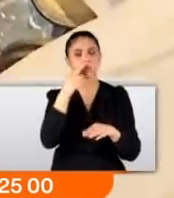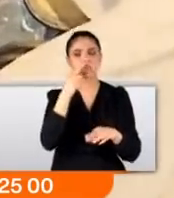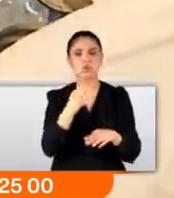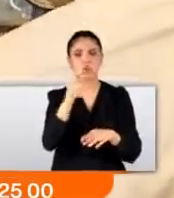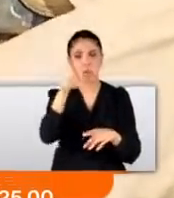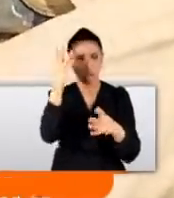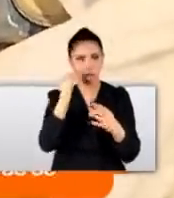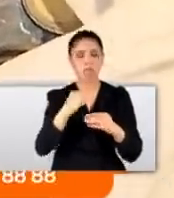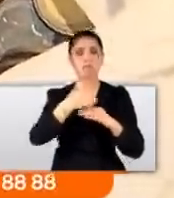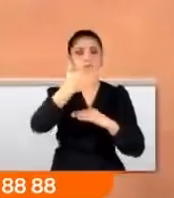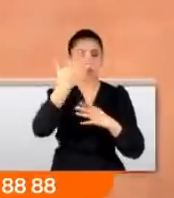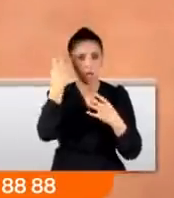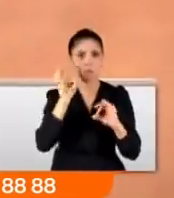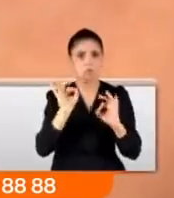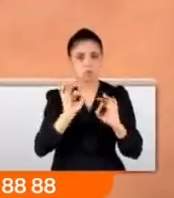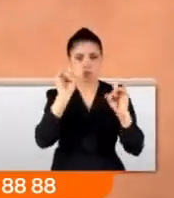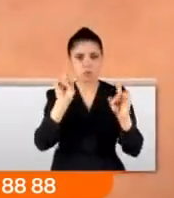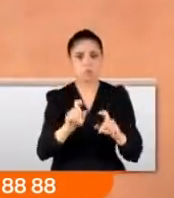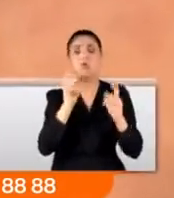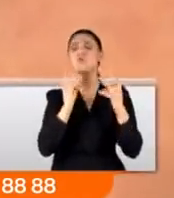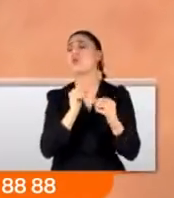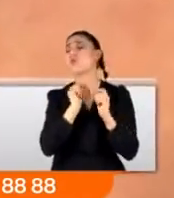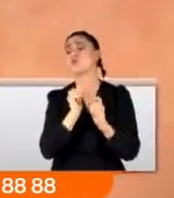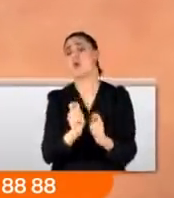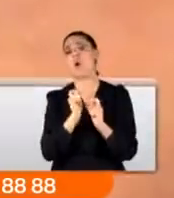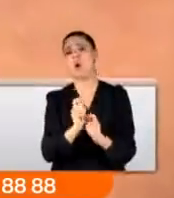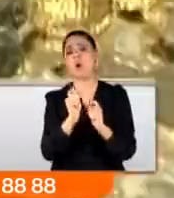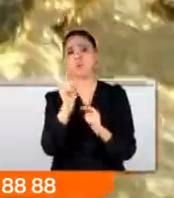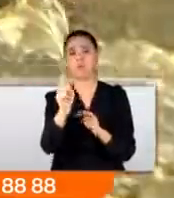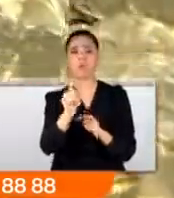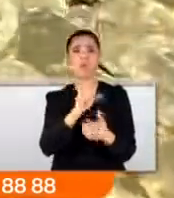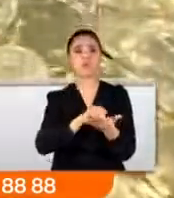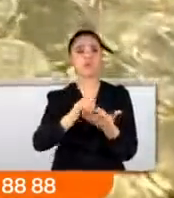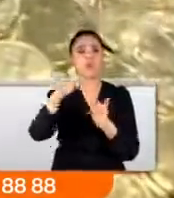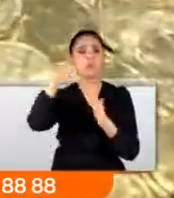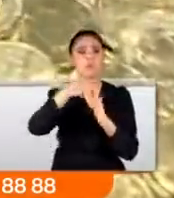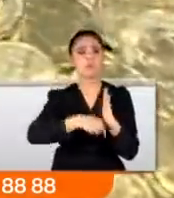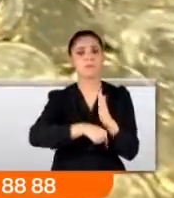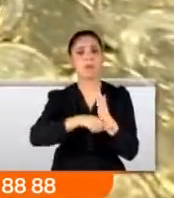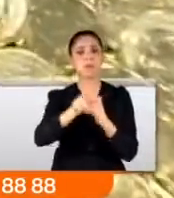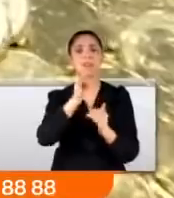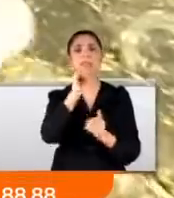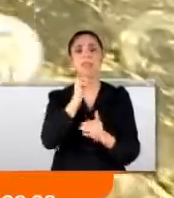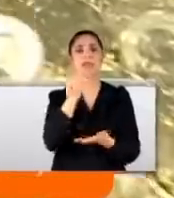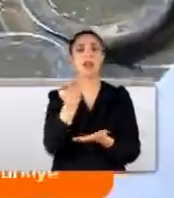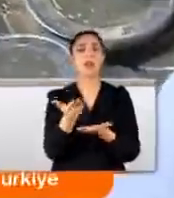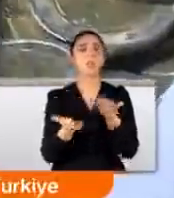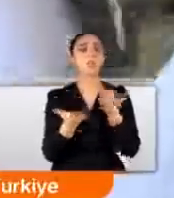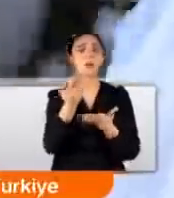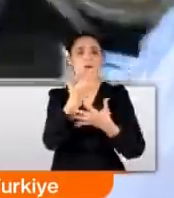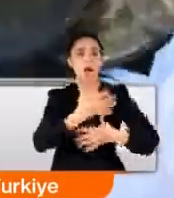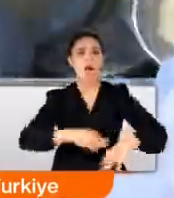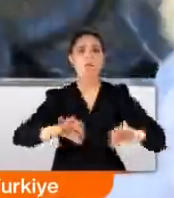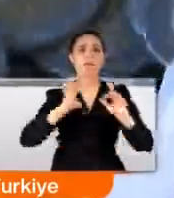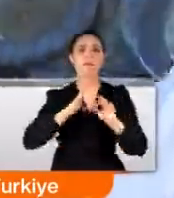Bunu anlarlar mı dışarıdaki kişi? Bunu anlaması çok zor. Çünkü tüm detaylar gramaj ayarı ve kalınlık ayarına kadar